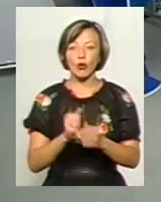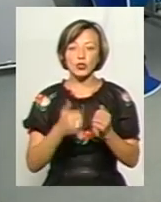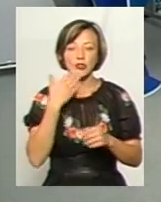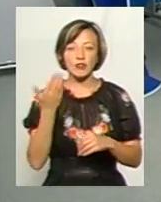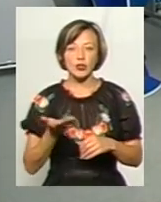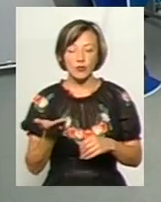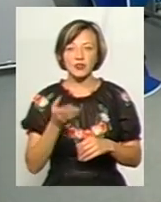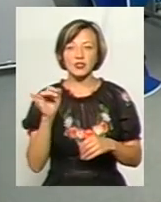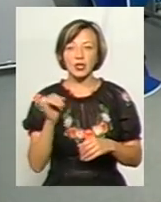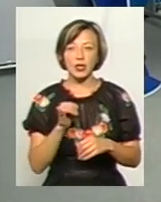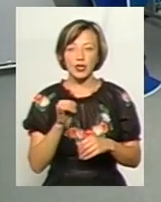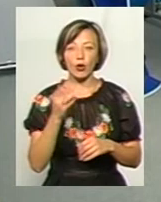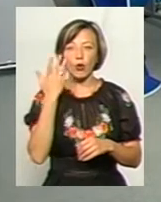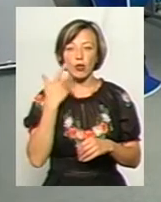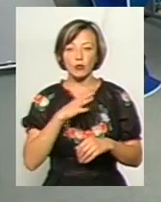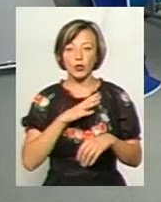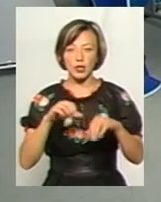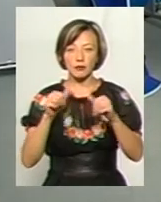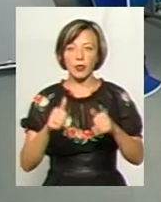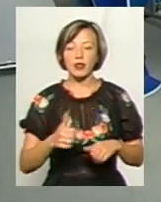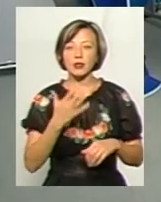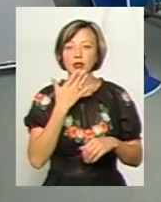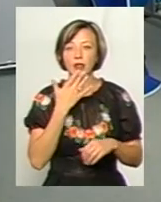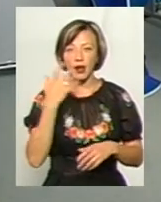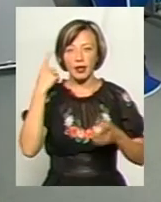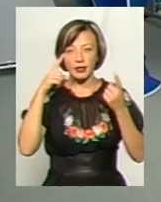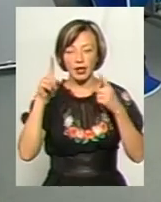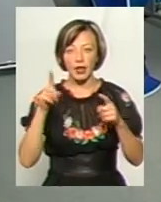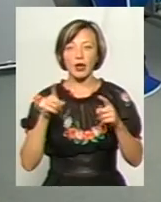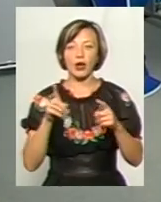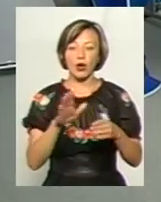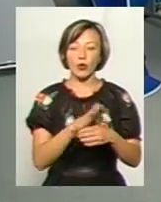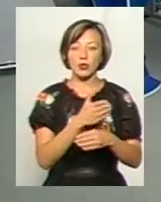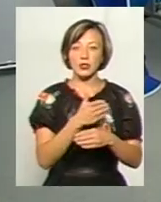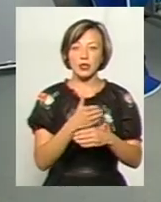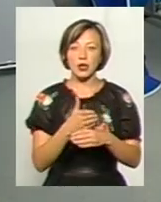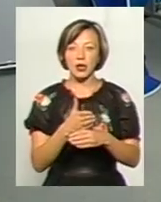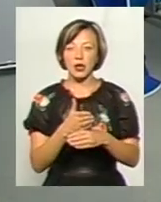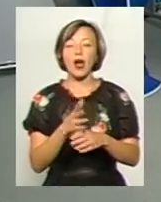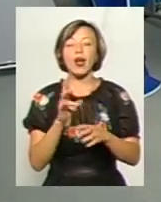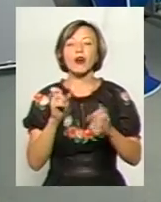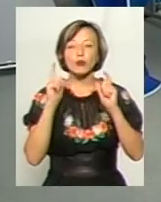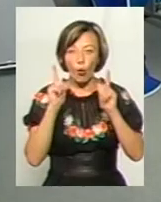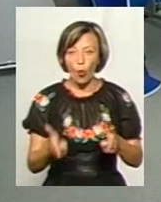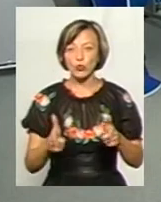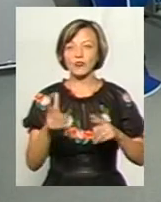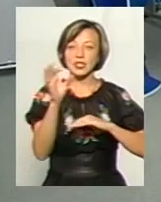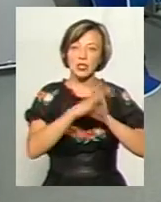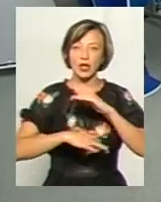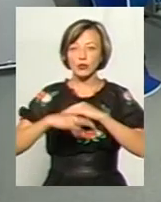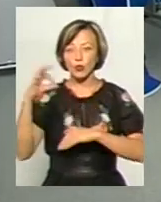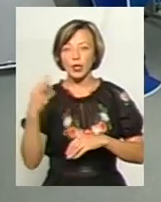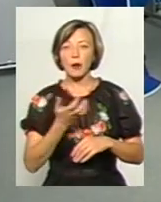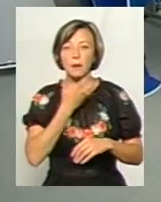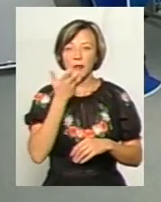висловився і щоб, коли була сформульована ця національна ідея, її дозділяли як жителі Західної України, так і Сходу, Півдній і